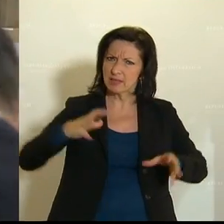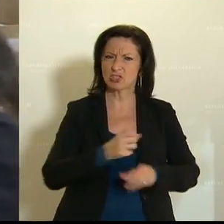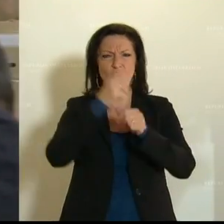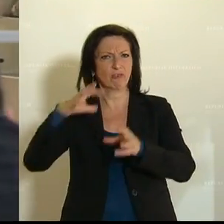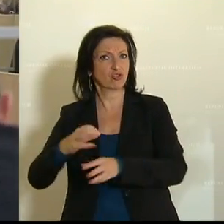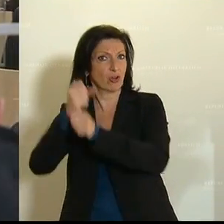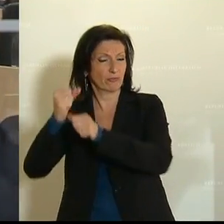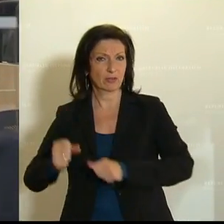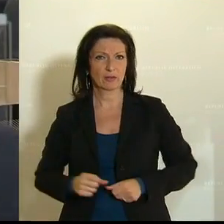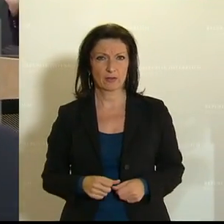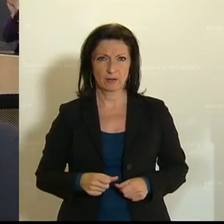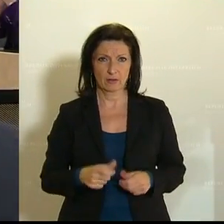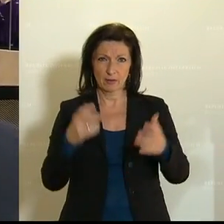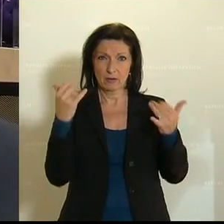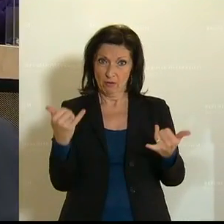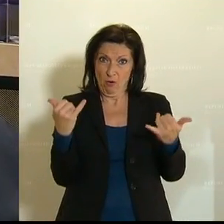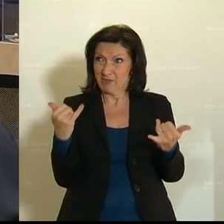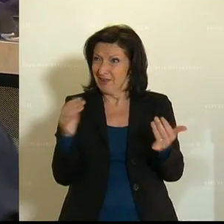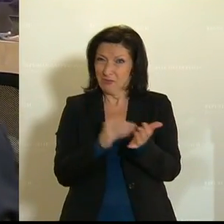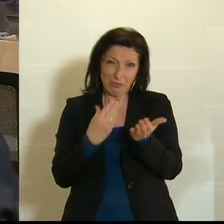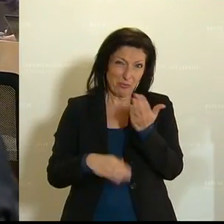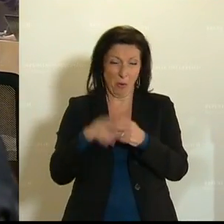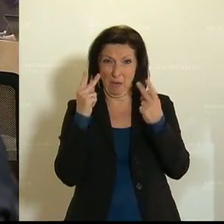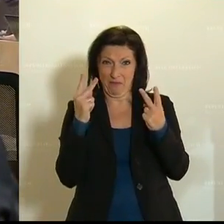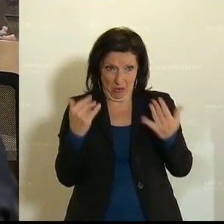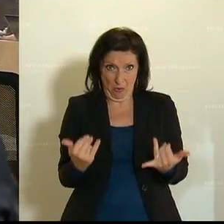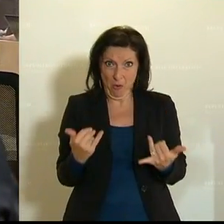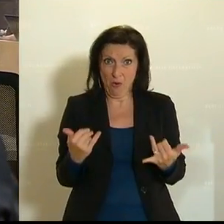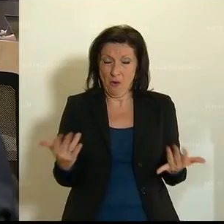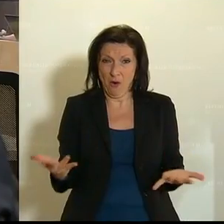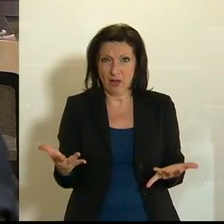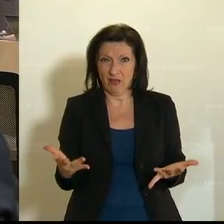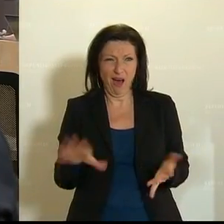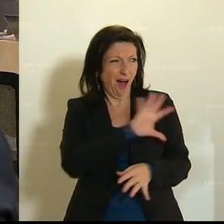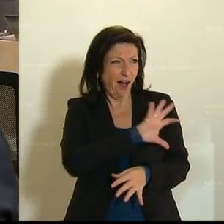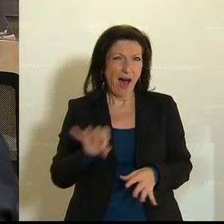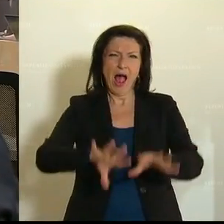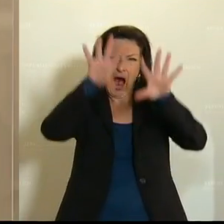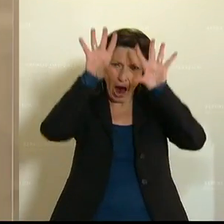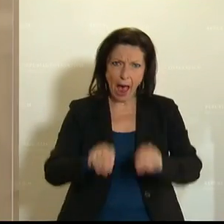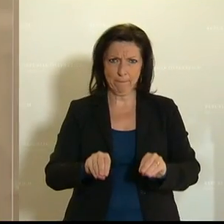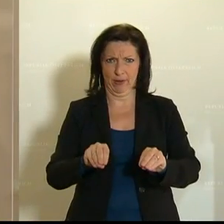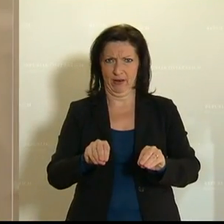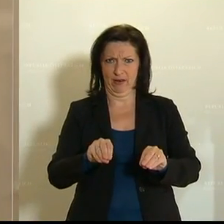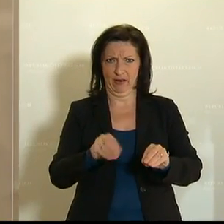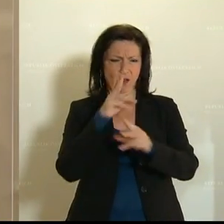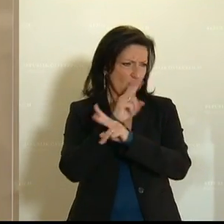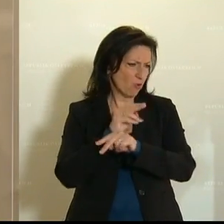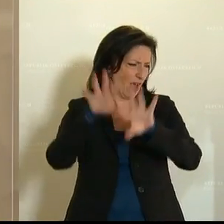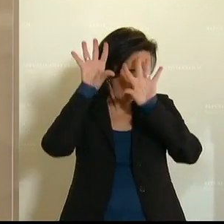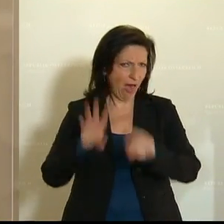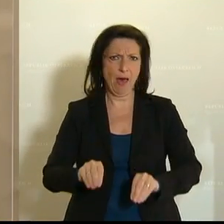Und das ist heute noch wichtiger geworden. Heute beginnt der Total-Lockdown für unser Land.